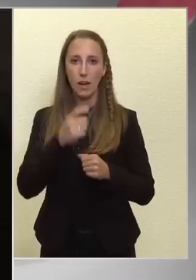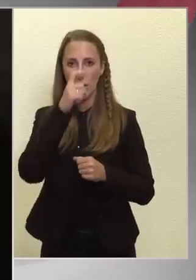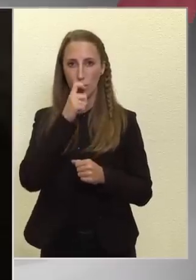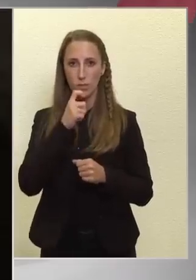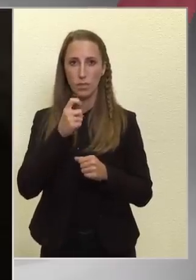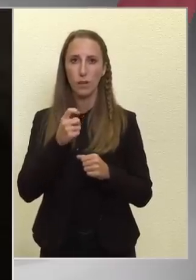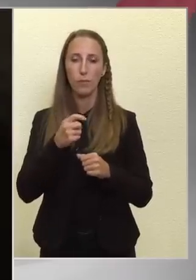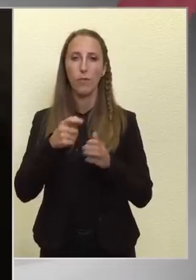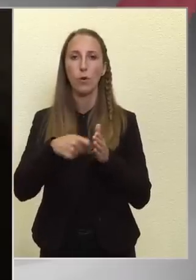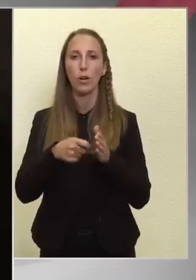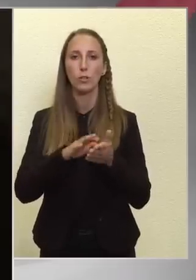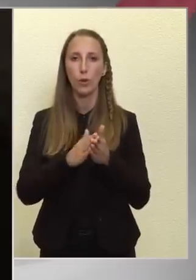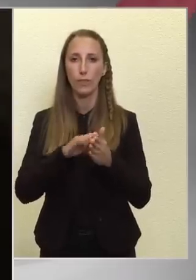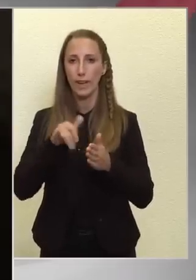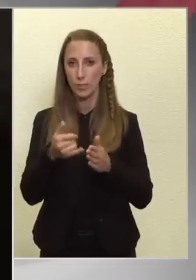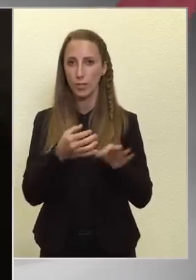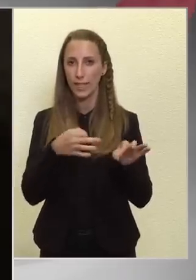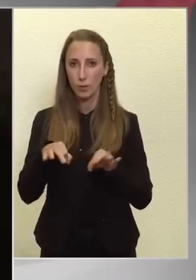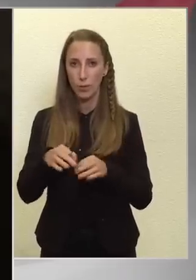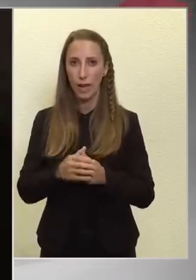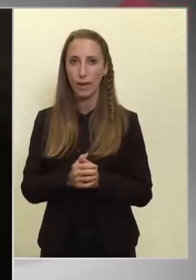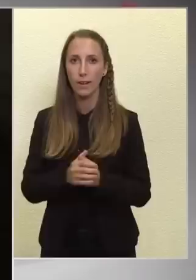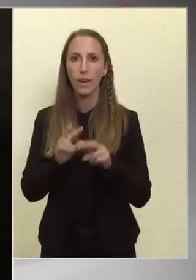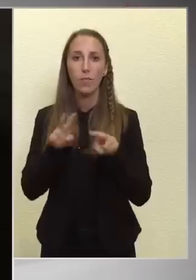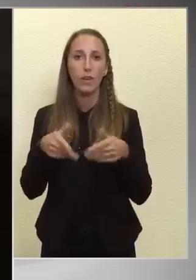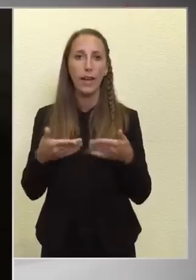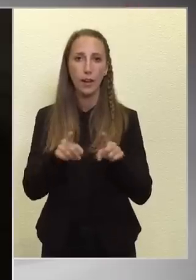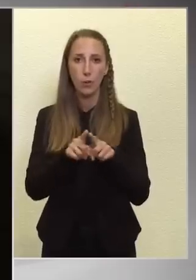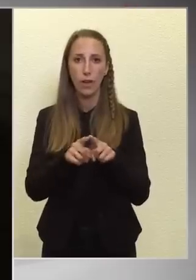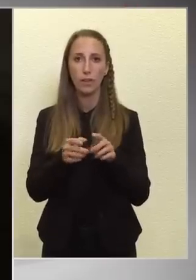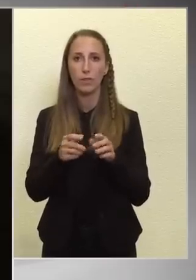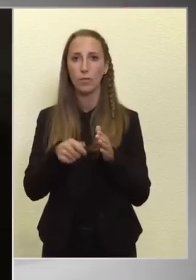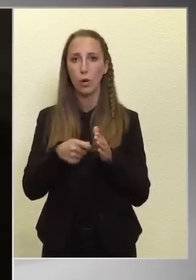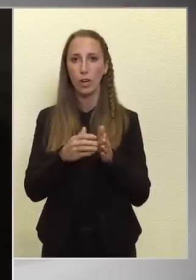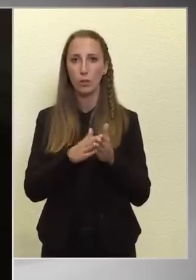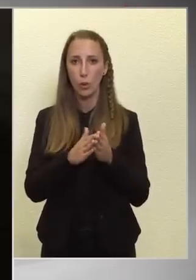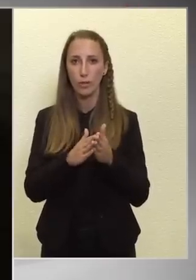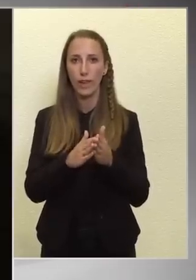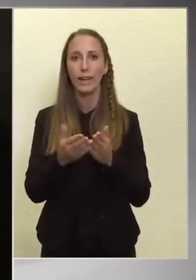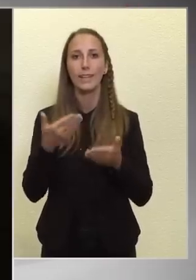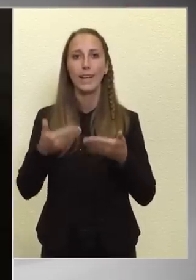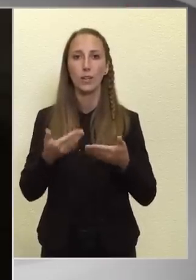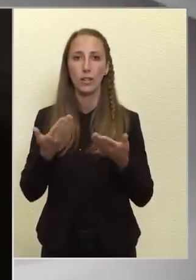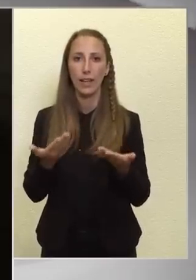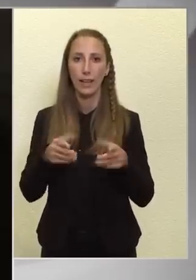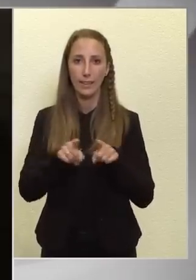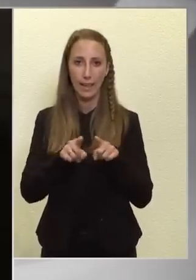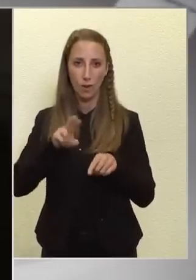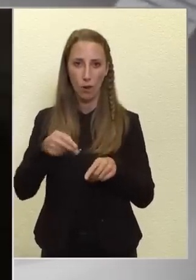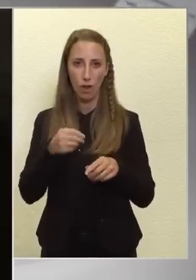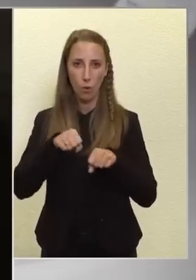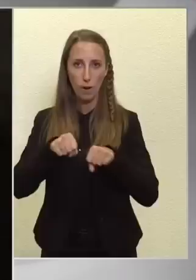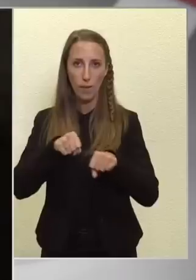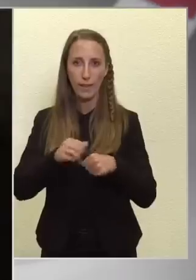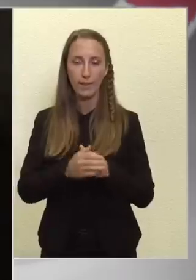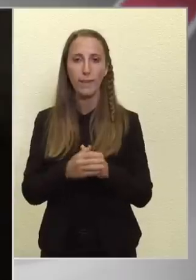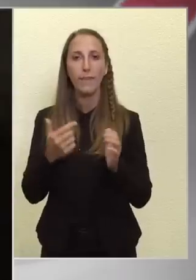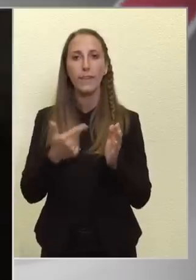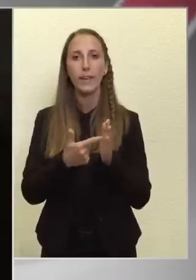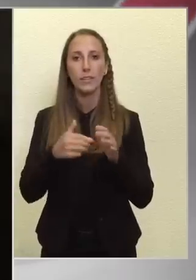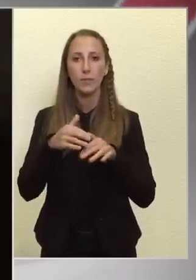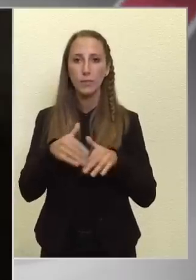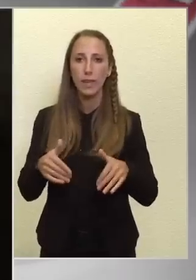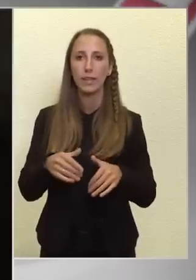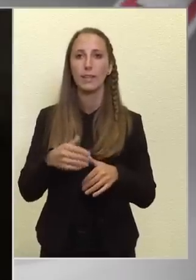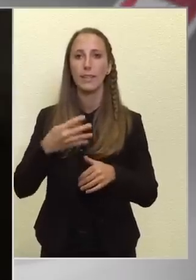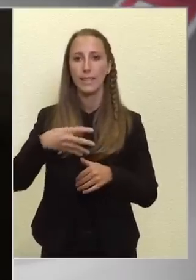forgatókönyvre is készülnek. Tehát vannak-e olyan forgatókönyvek, tárgyalta ilyenről a kormány, hogy 2.000 milliárd,